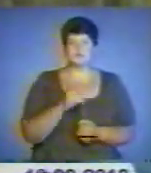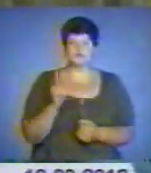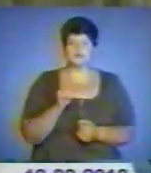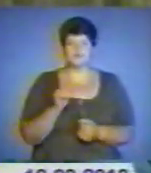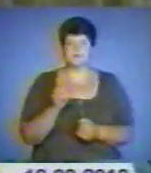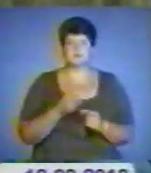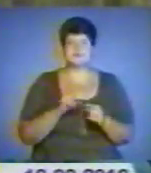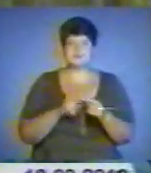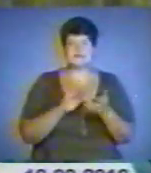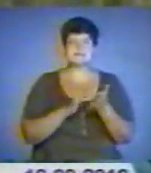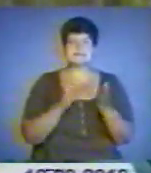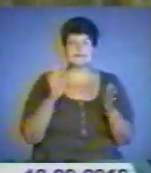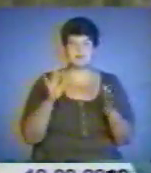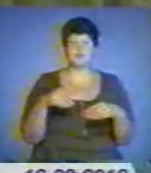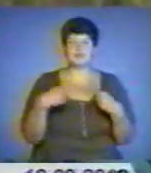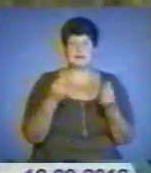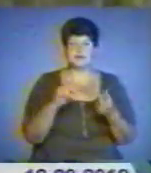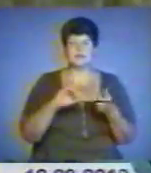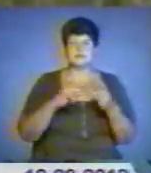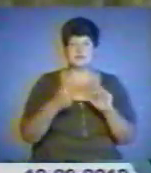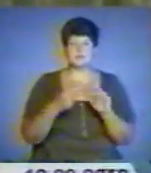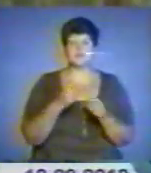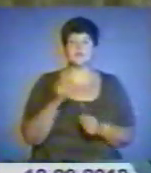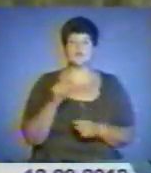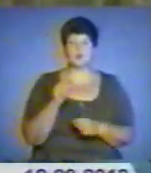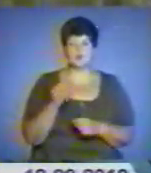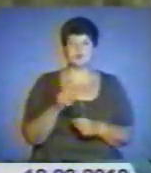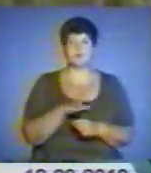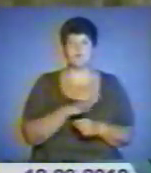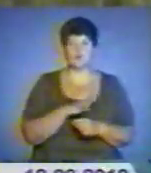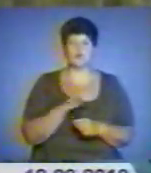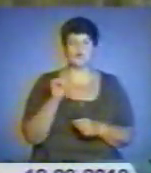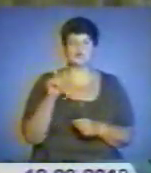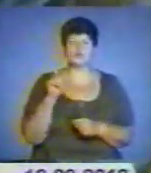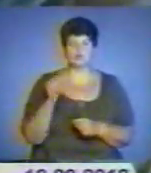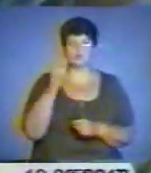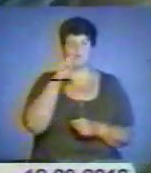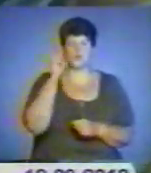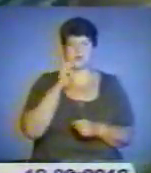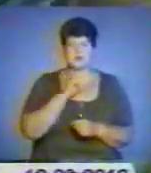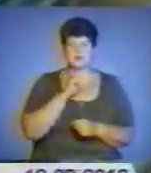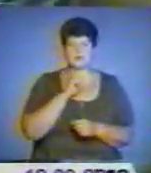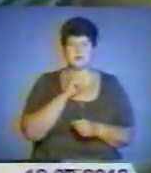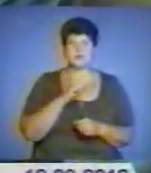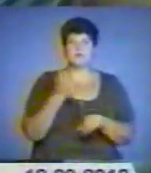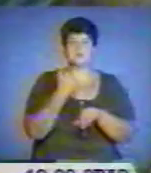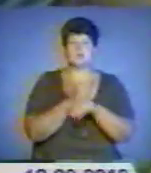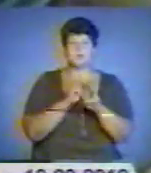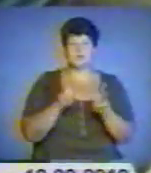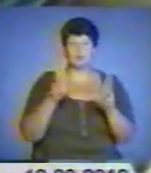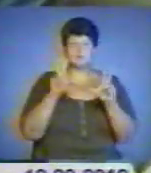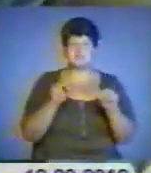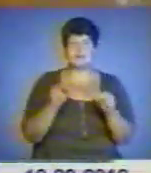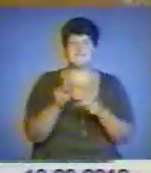срібло, яке вони дали їй замість золоту, воно було золотом Україні. Прем'єр пообіцяв виправити помилку